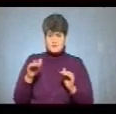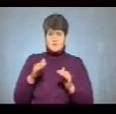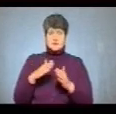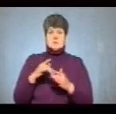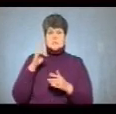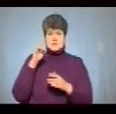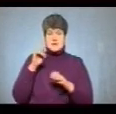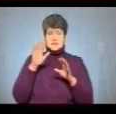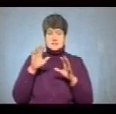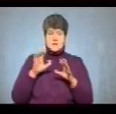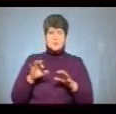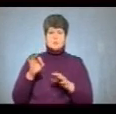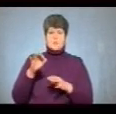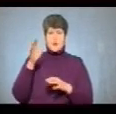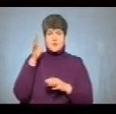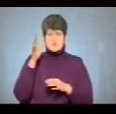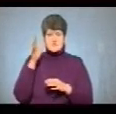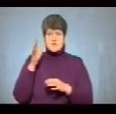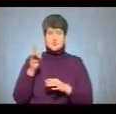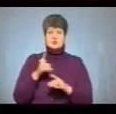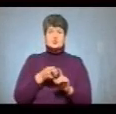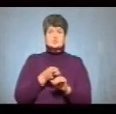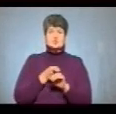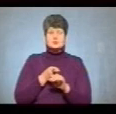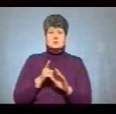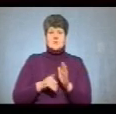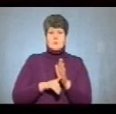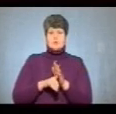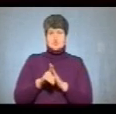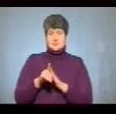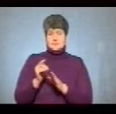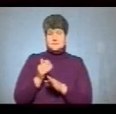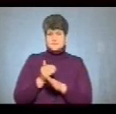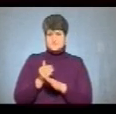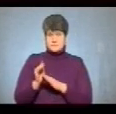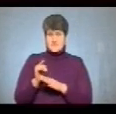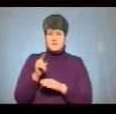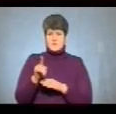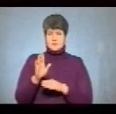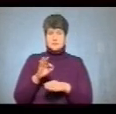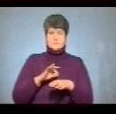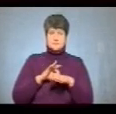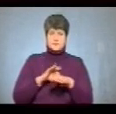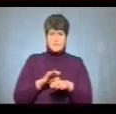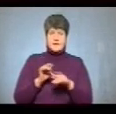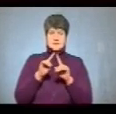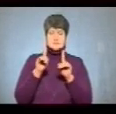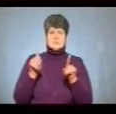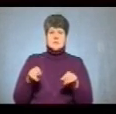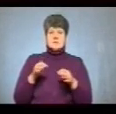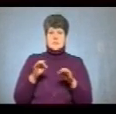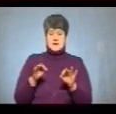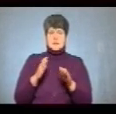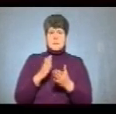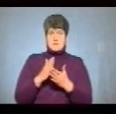законом про освіту, власне, що стосується початкової ланки, він проходитиме таку сертифікацію і